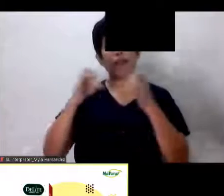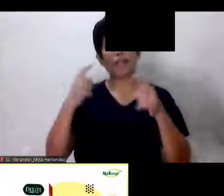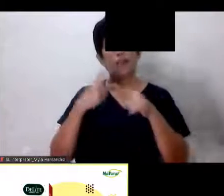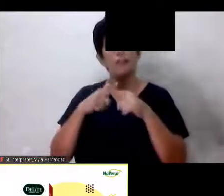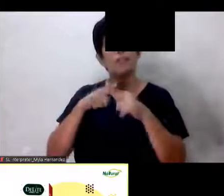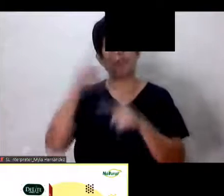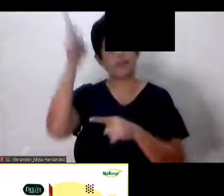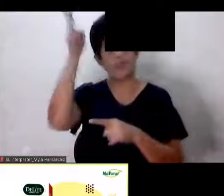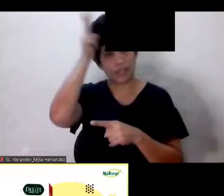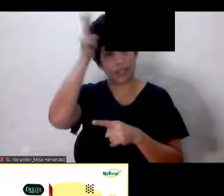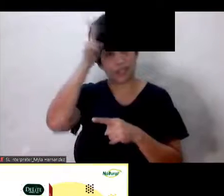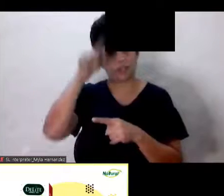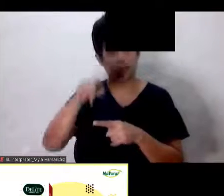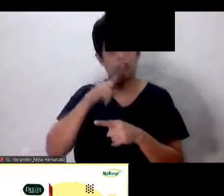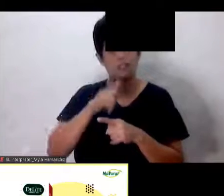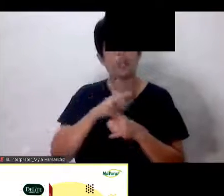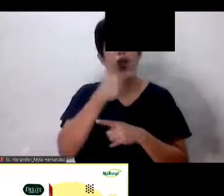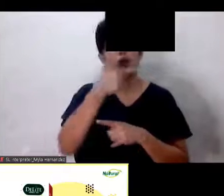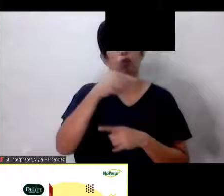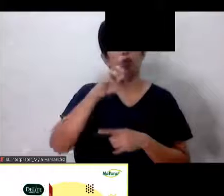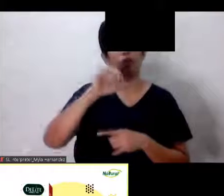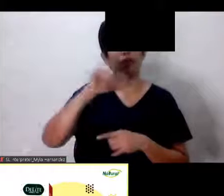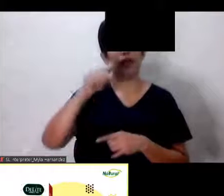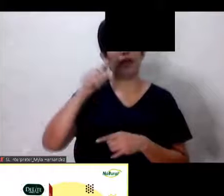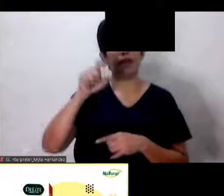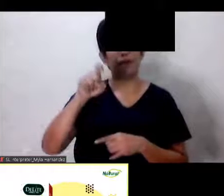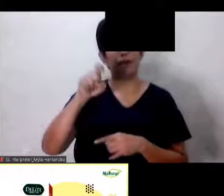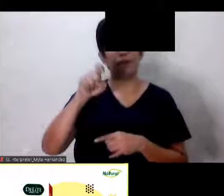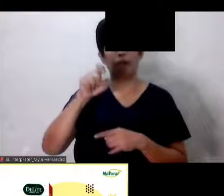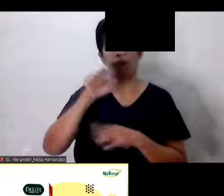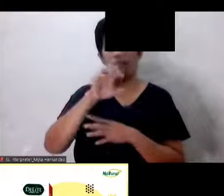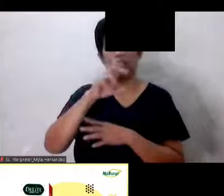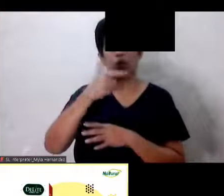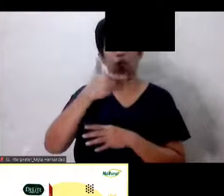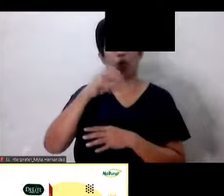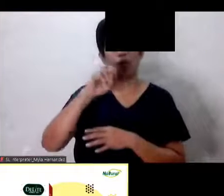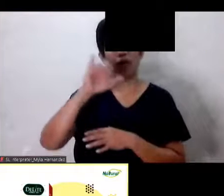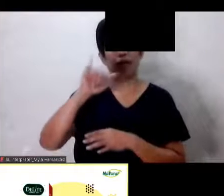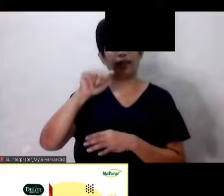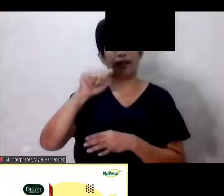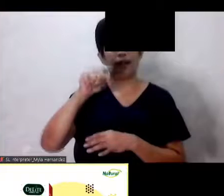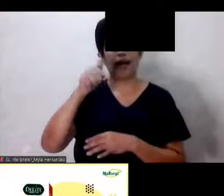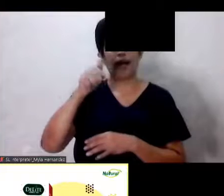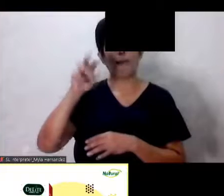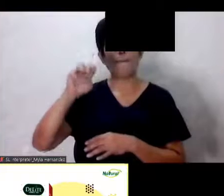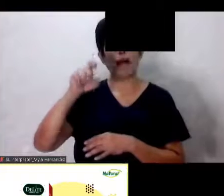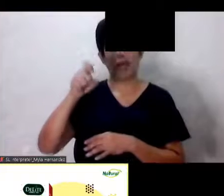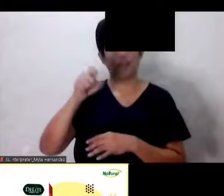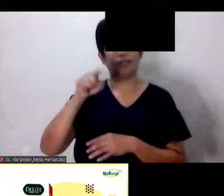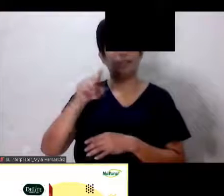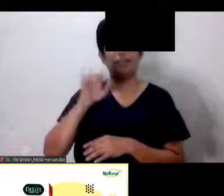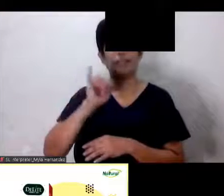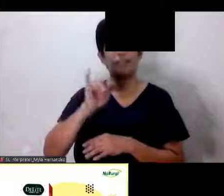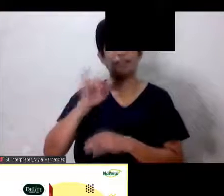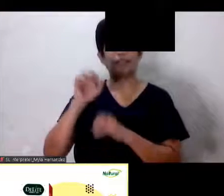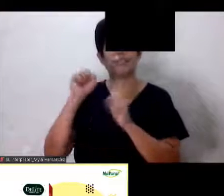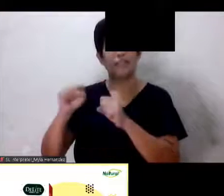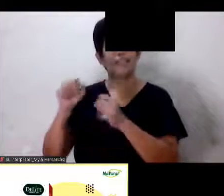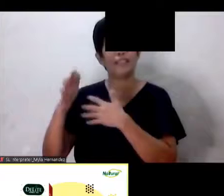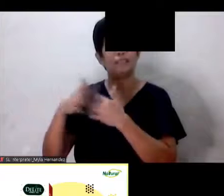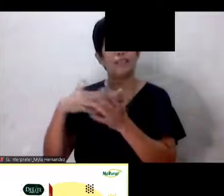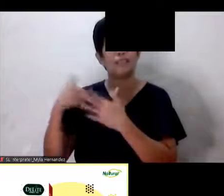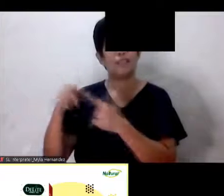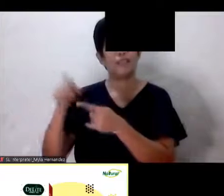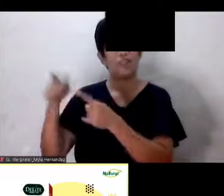siya Guya Max Yes Pwede for maintenance Kahit may maintenance Yung Turmerica Plus Generally Yes Okay Pero kung nagba